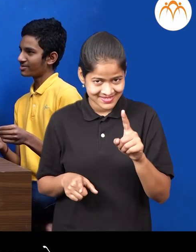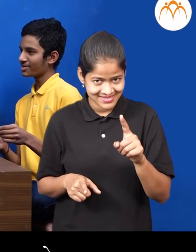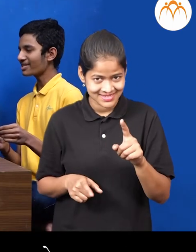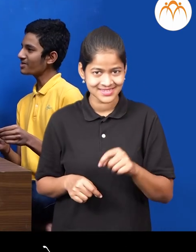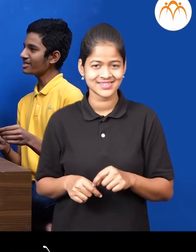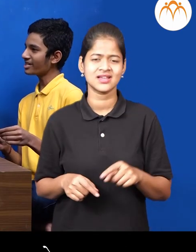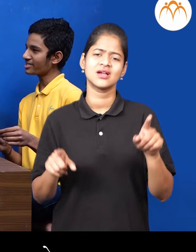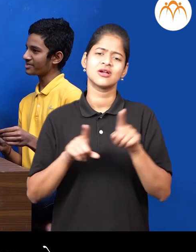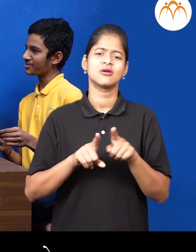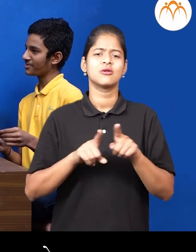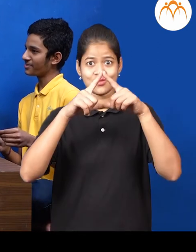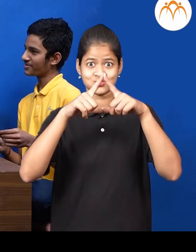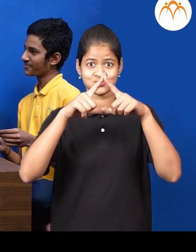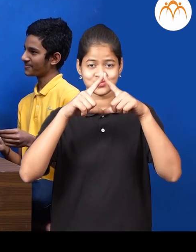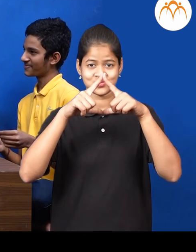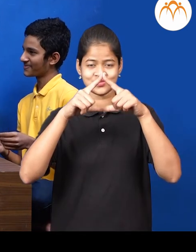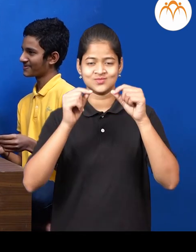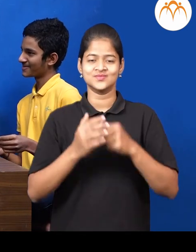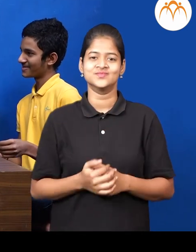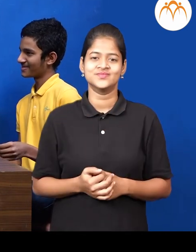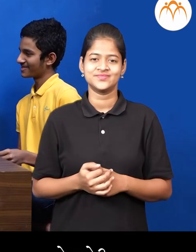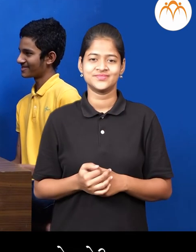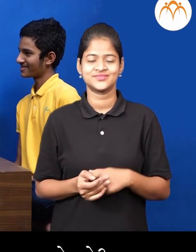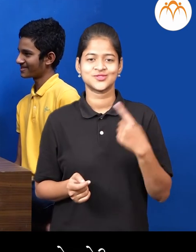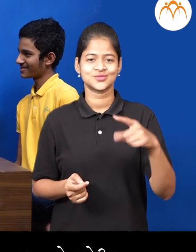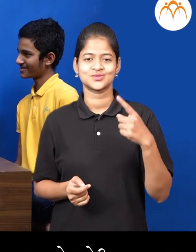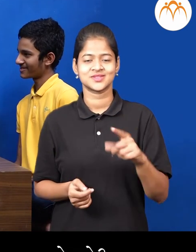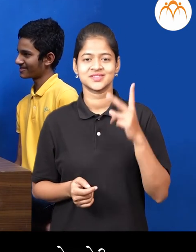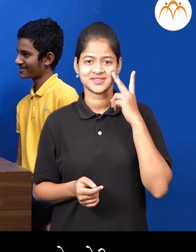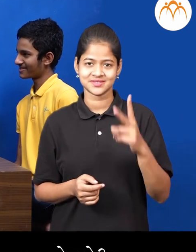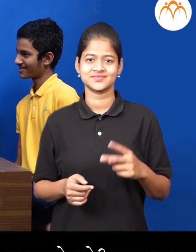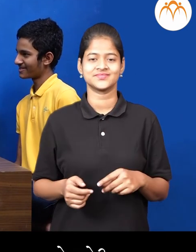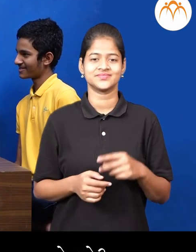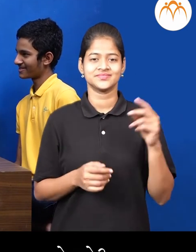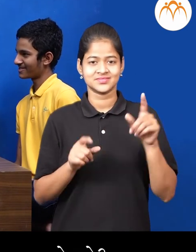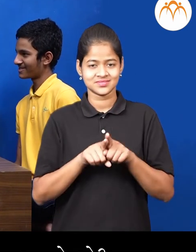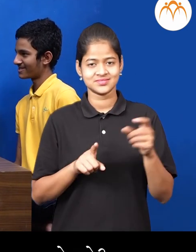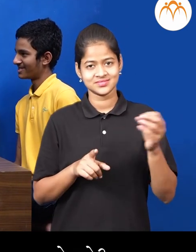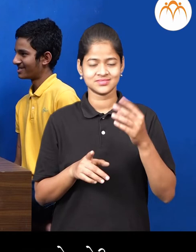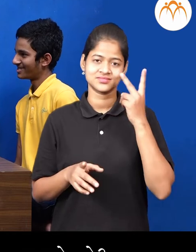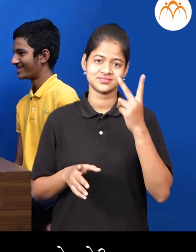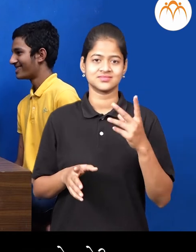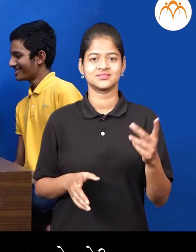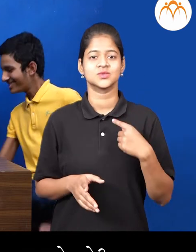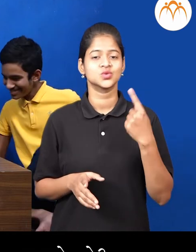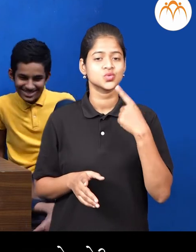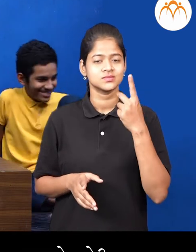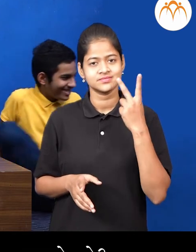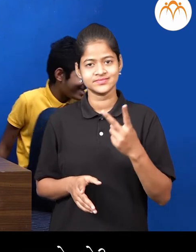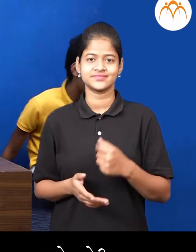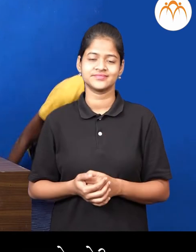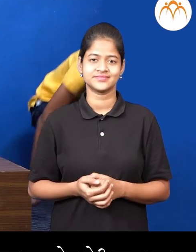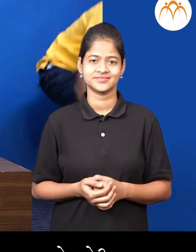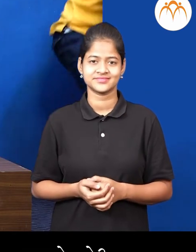तो तशा तरीकोणी आकाराचा चासतो बरोबर माता बगुयात कोण पहिल्यांदी वस्तु गोला करतेते चला जा जा जा